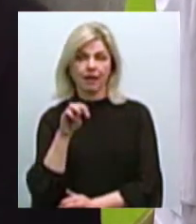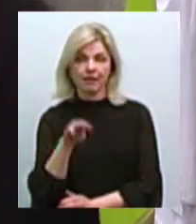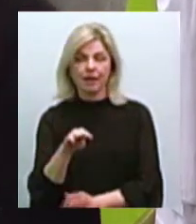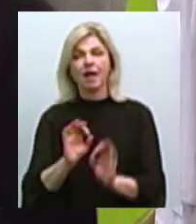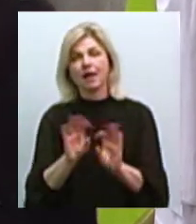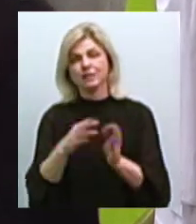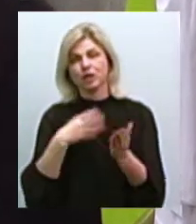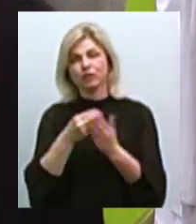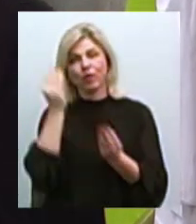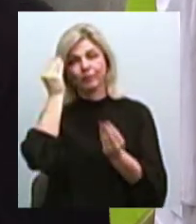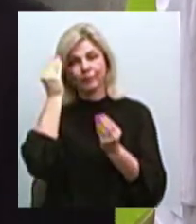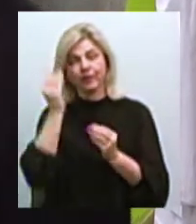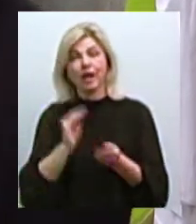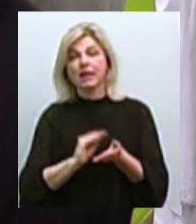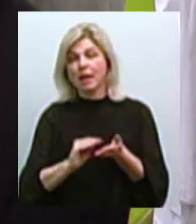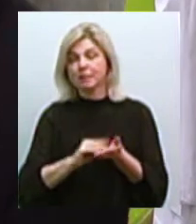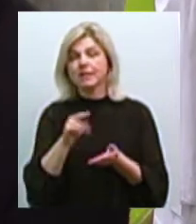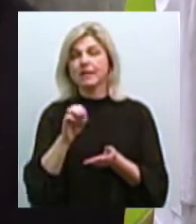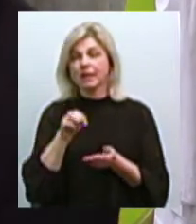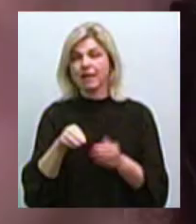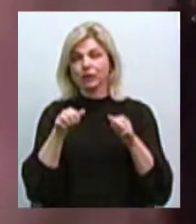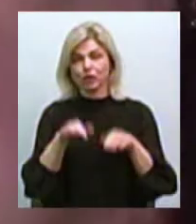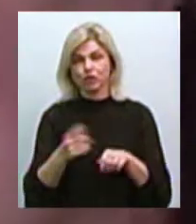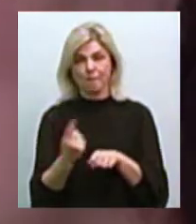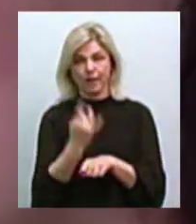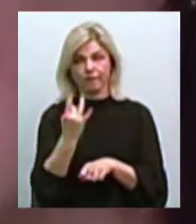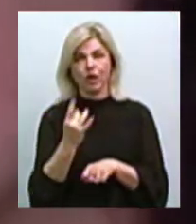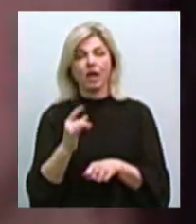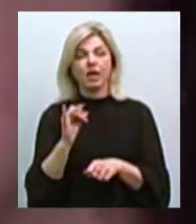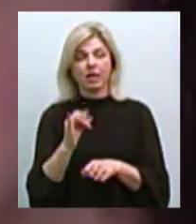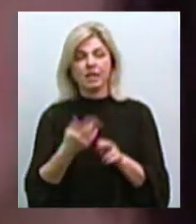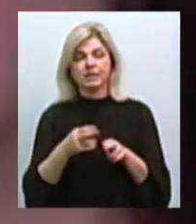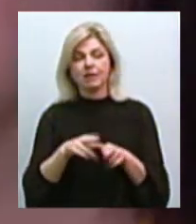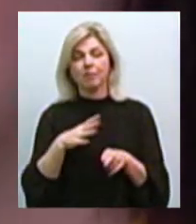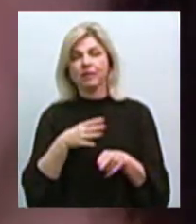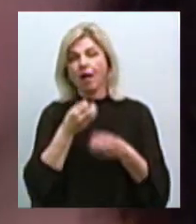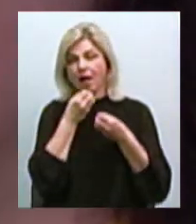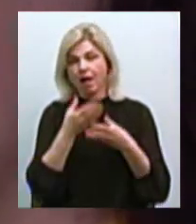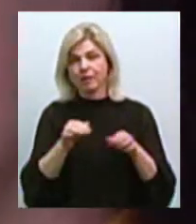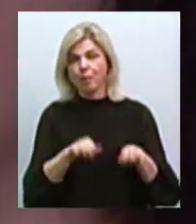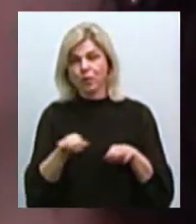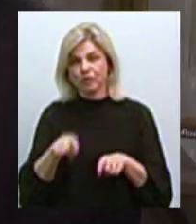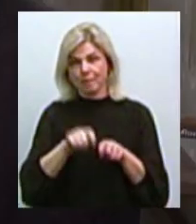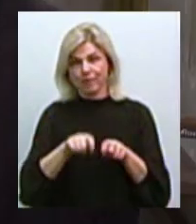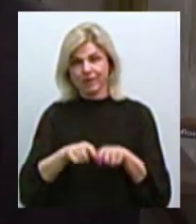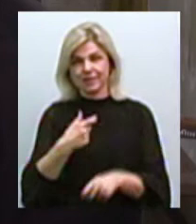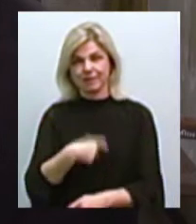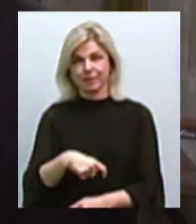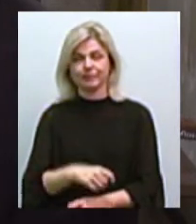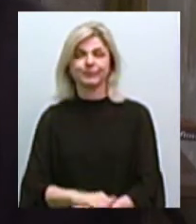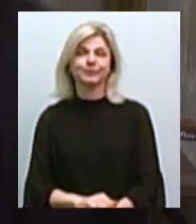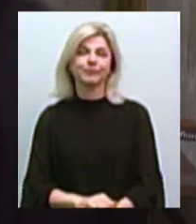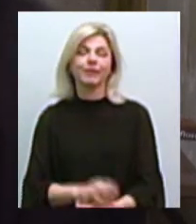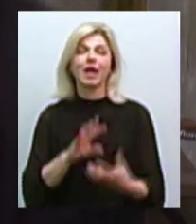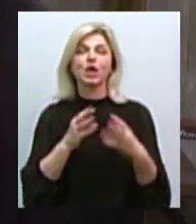всеукраїнський диктант вирішила вперше. Та попри те, що писали звичайний диктант, це була гарна можливість перевірити себе. Результатом